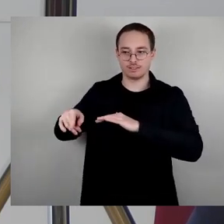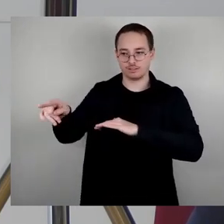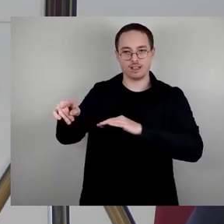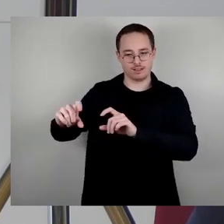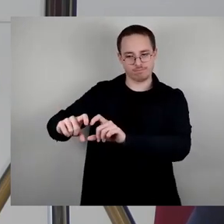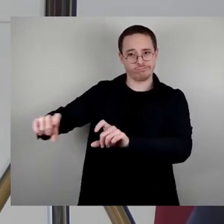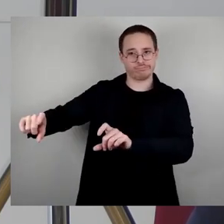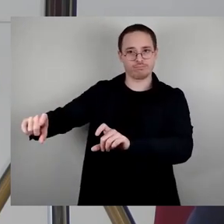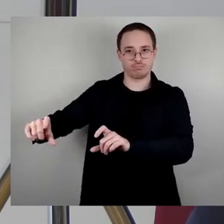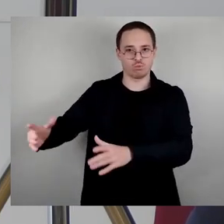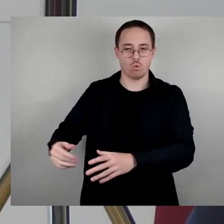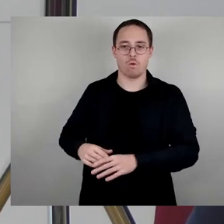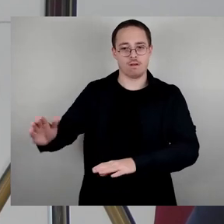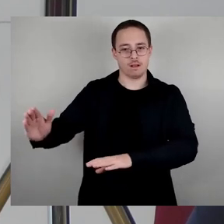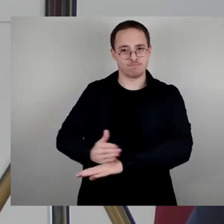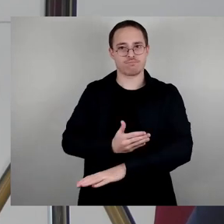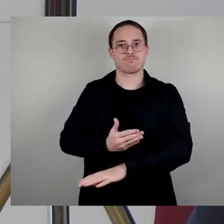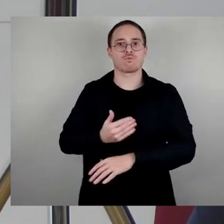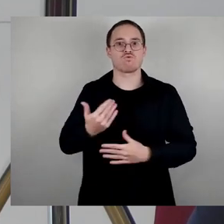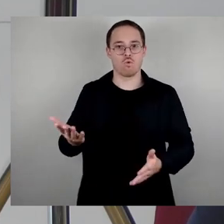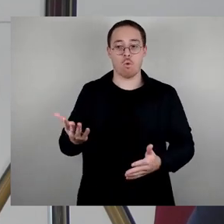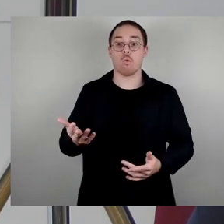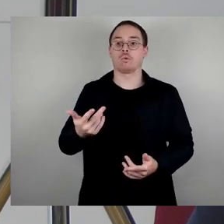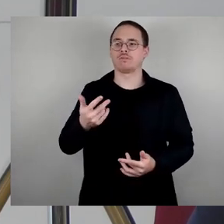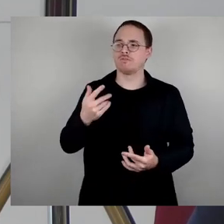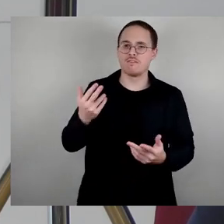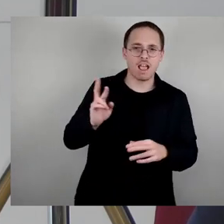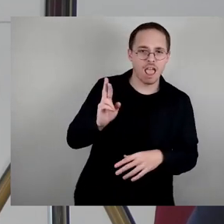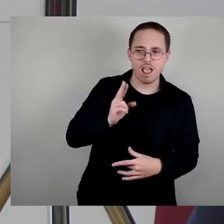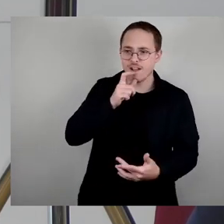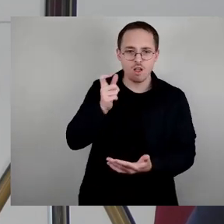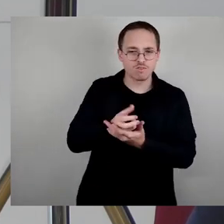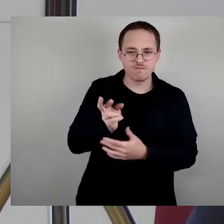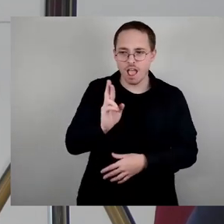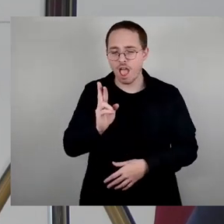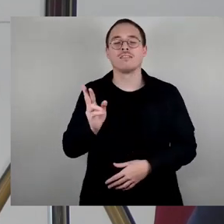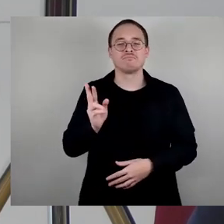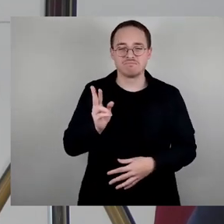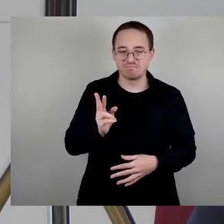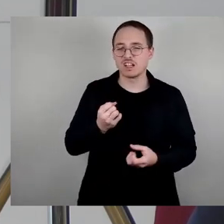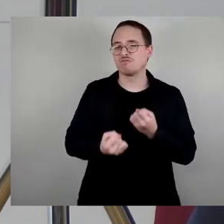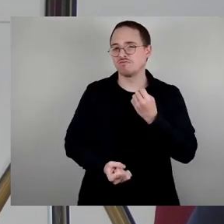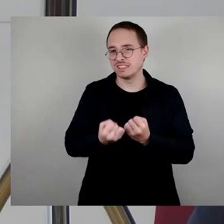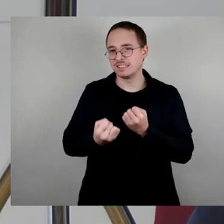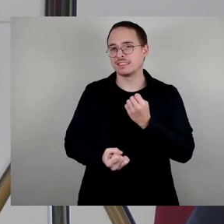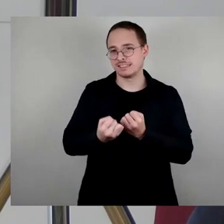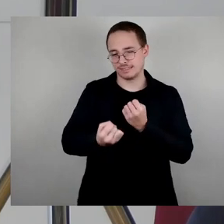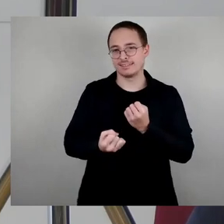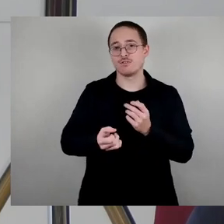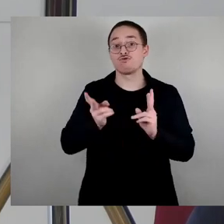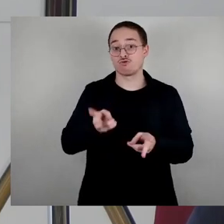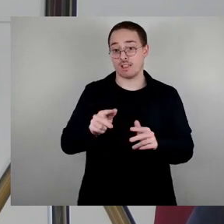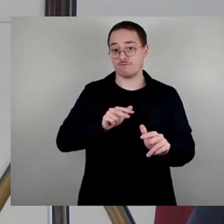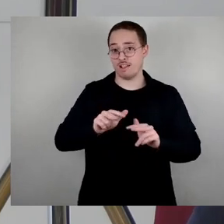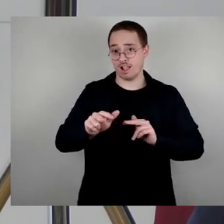komplexen Zuständigkeitssituation zu tun, so will ich es mal formulieren an der Stelle und die Stadtverwaltung hat sich im Zuge